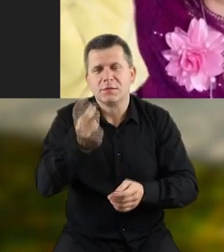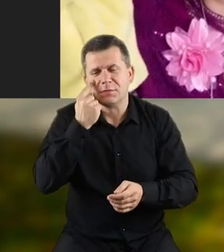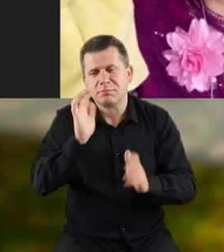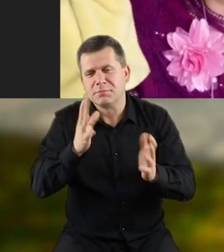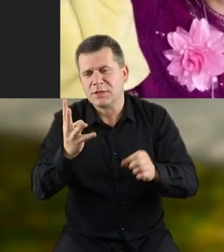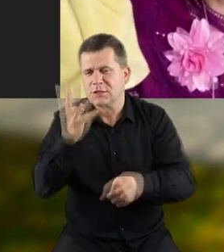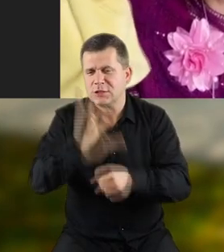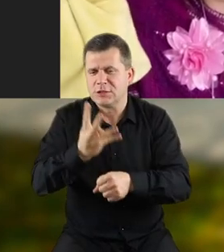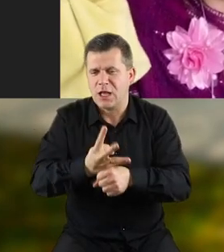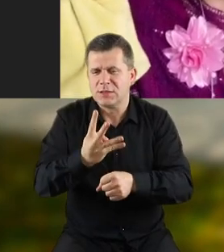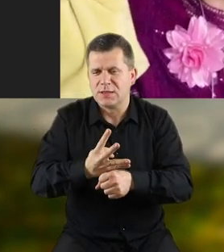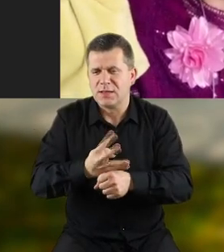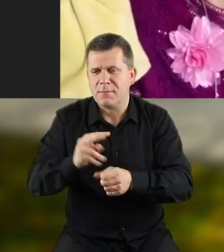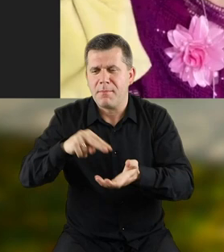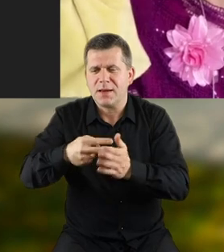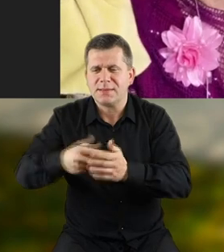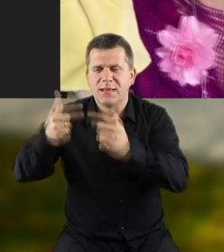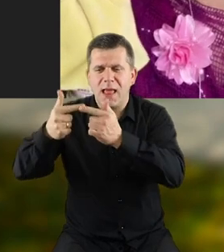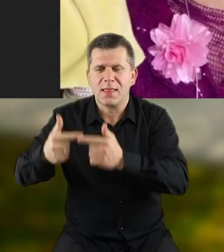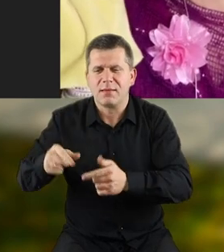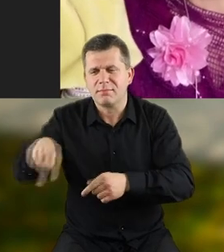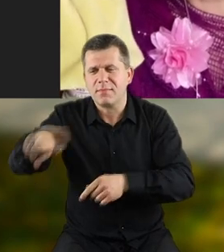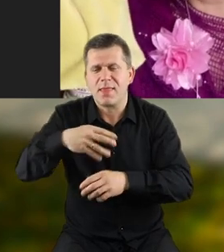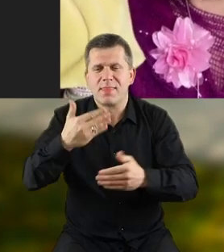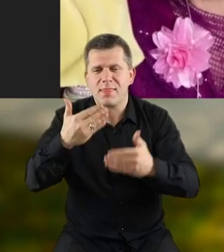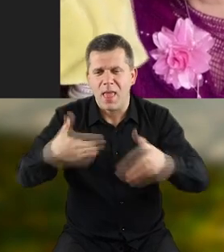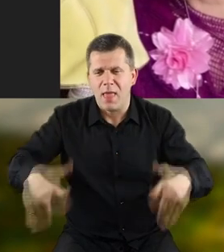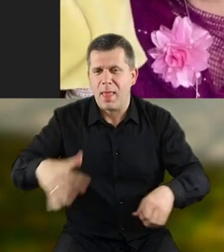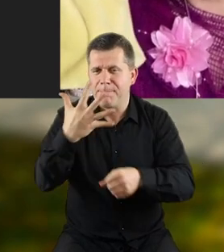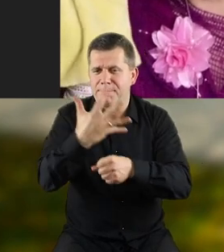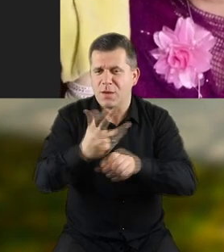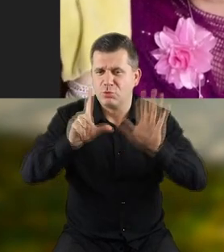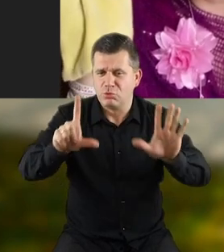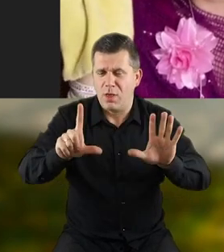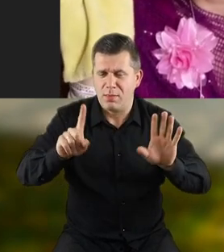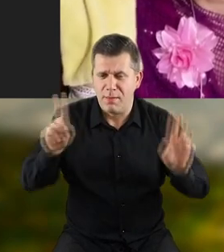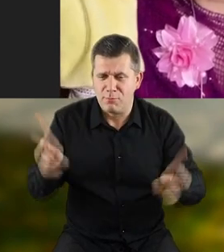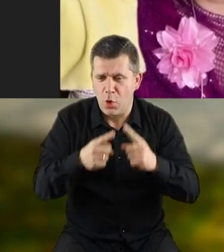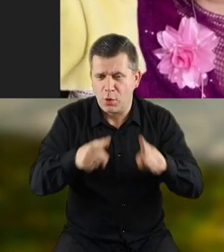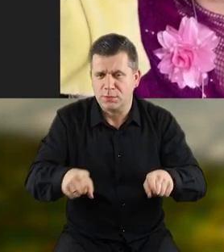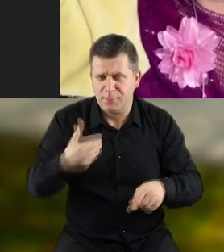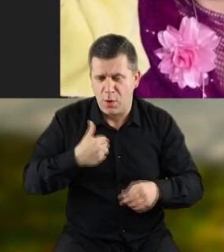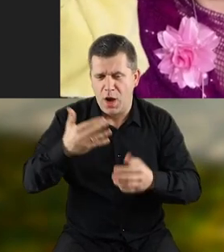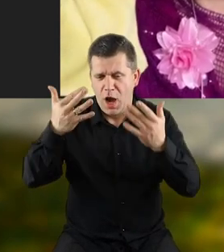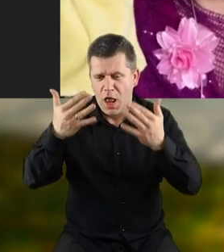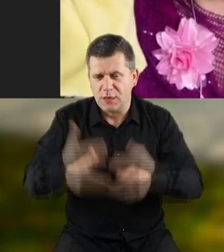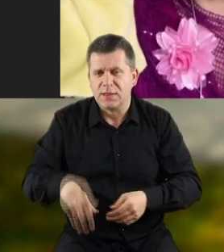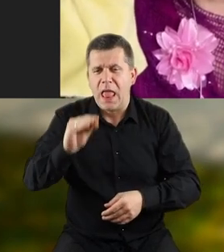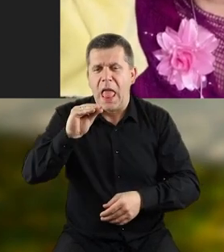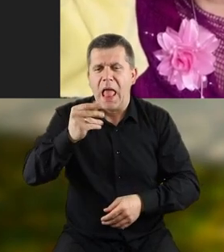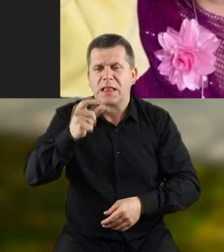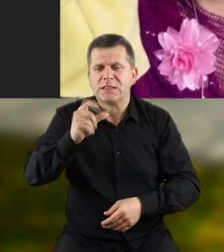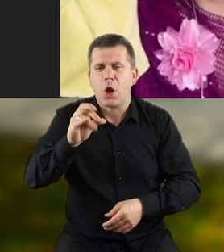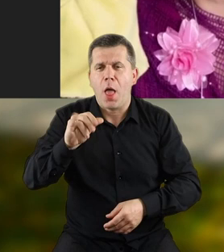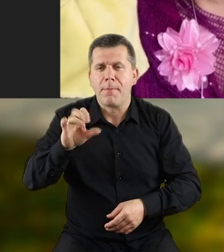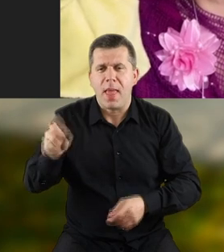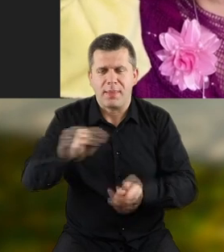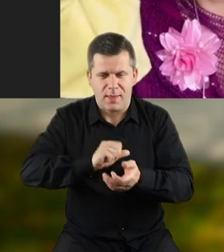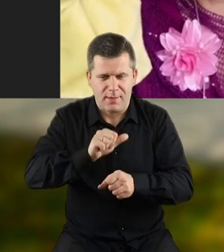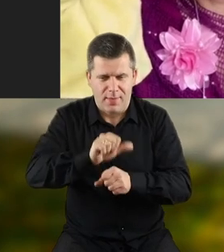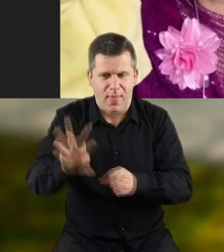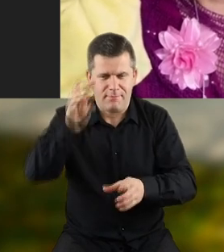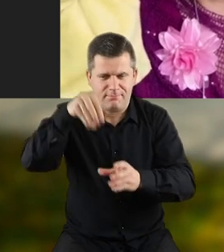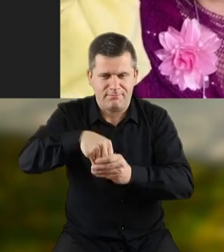tego jeszcze prawie 40 scenariuszów teatralnych, 57 piosenek. 57 kiedyś liczyłam, zresztą na encyklopedii jest to